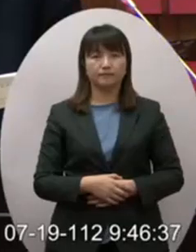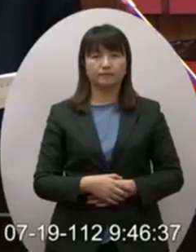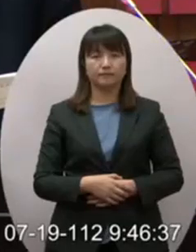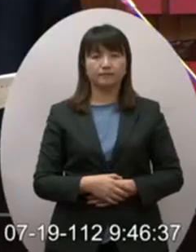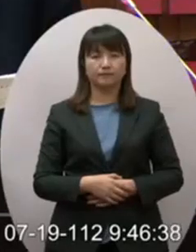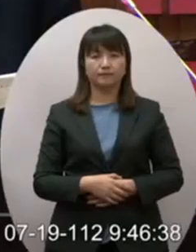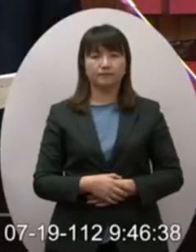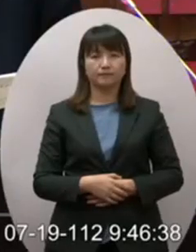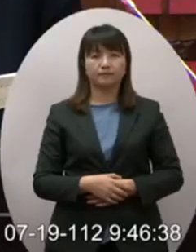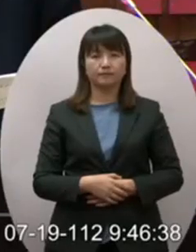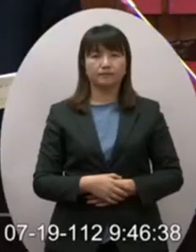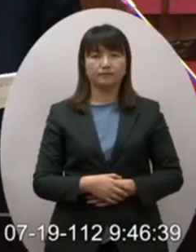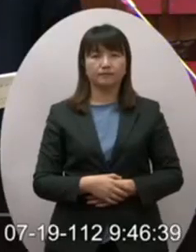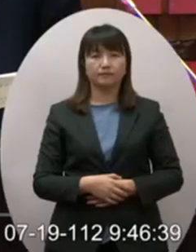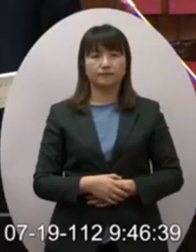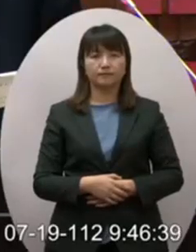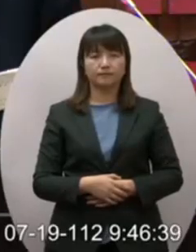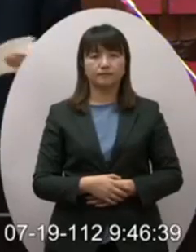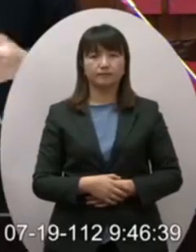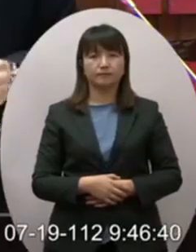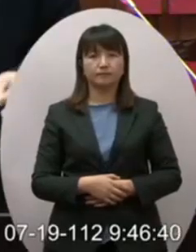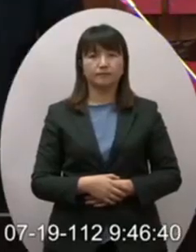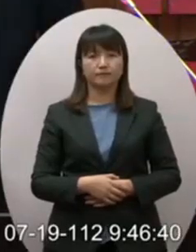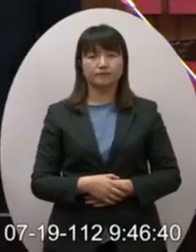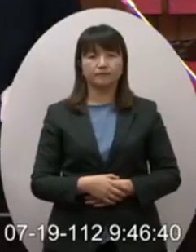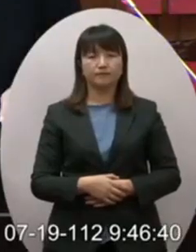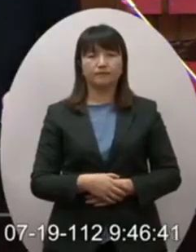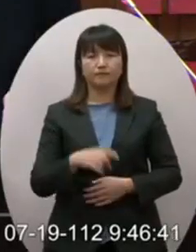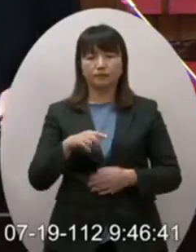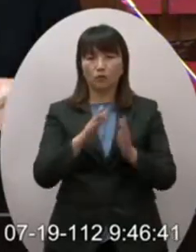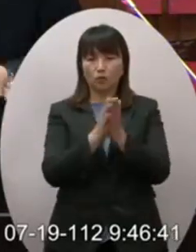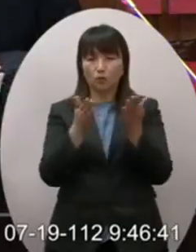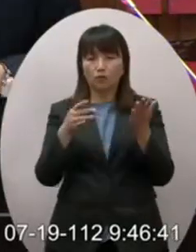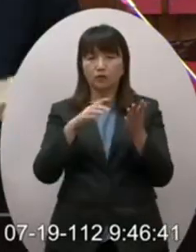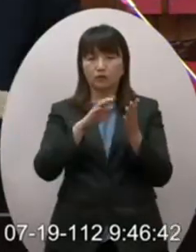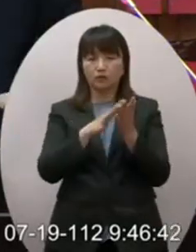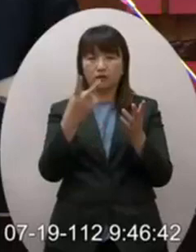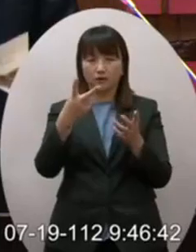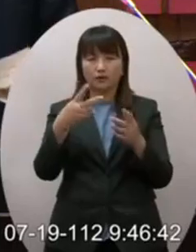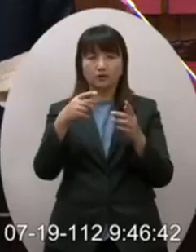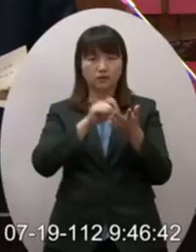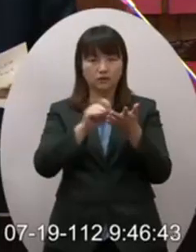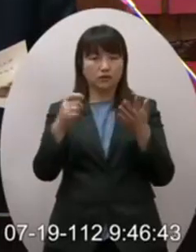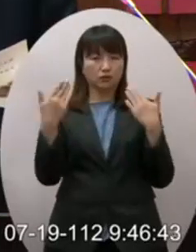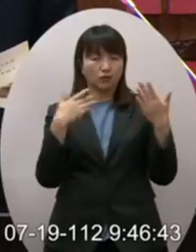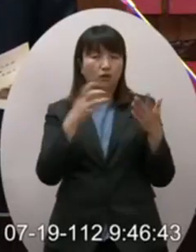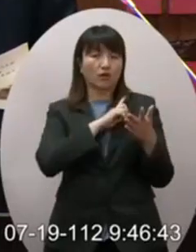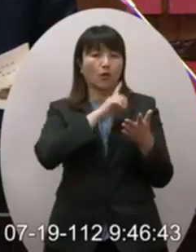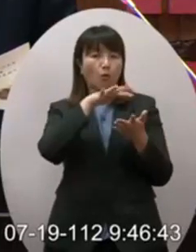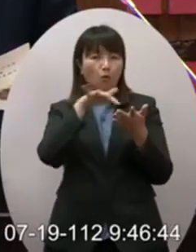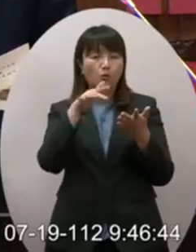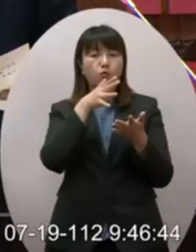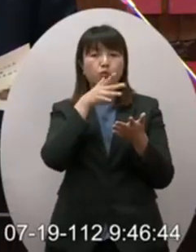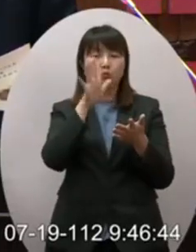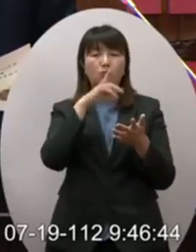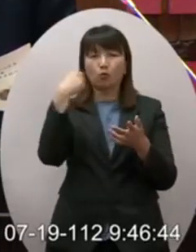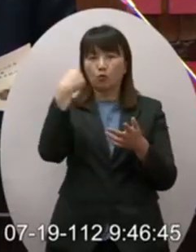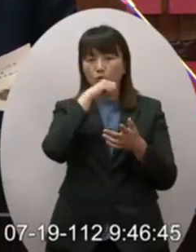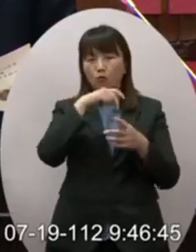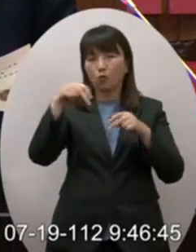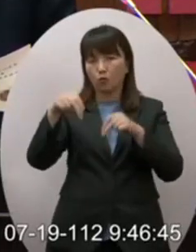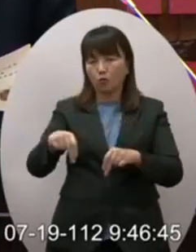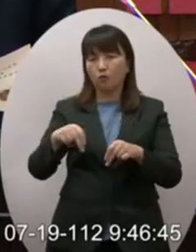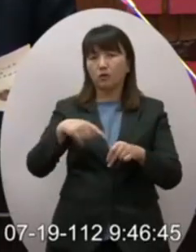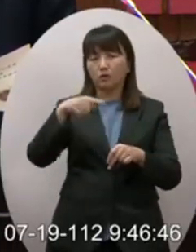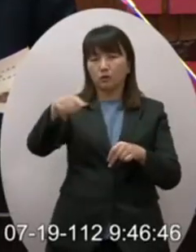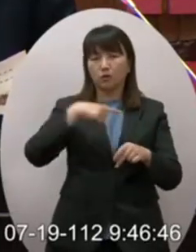來增進我們在貿易上的交流這本的報告第二你們寫得很清楚你剛有念過了你說台灣願意簽